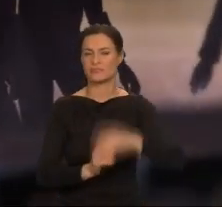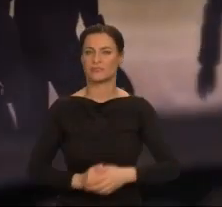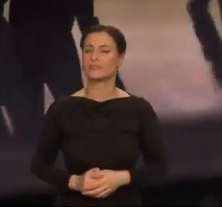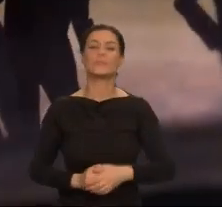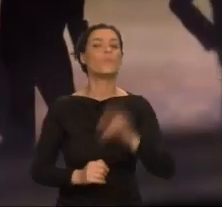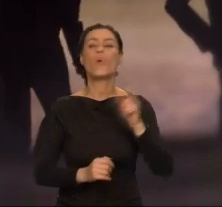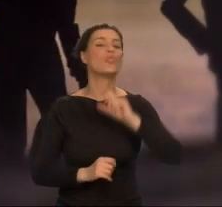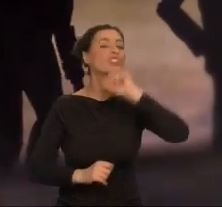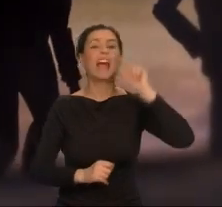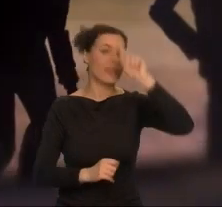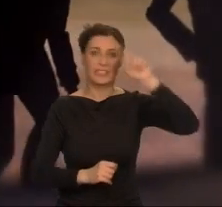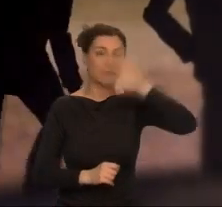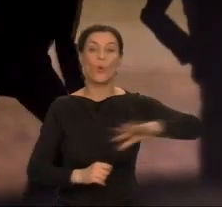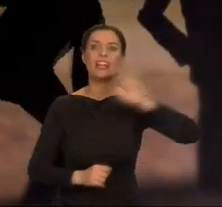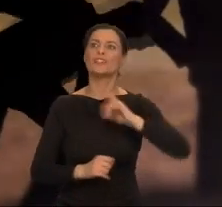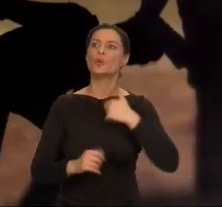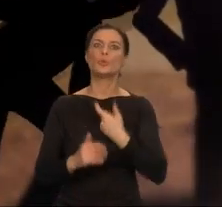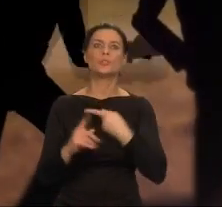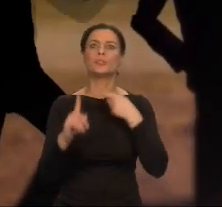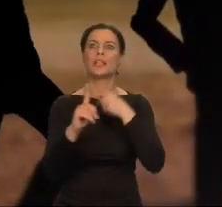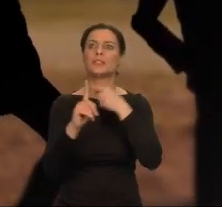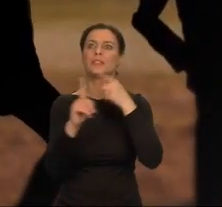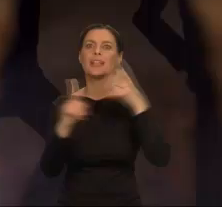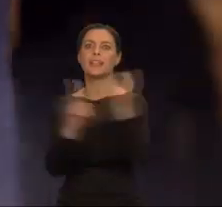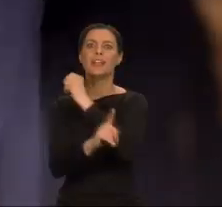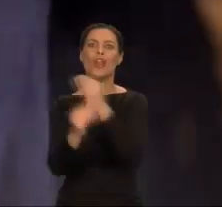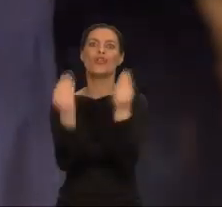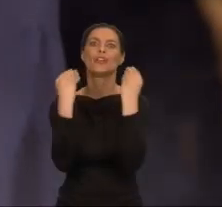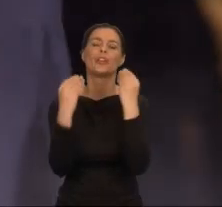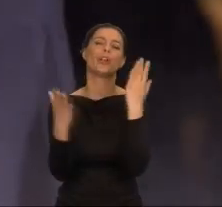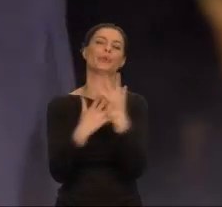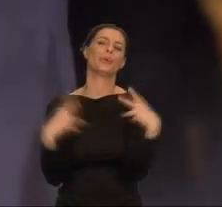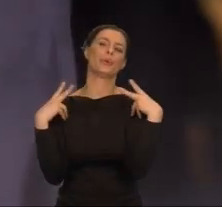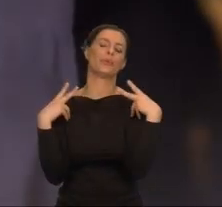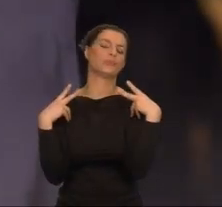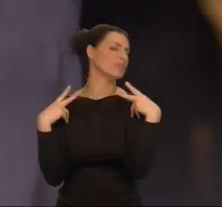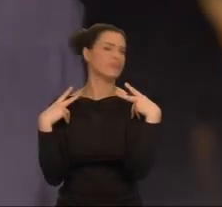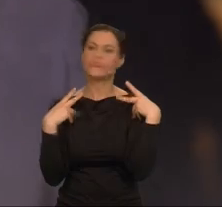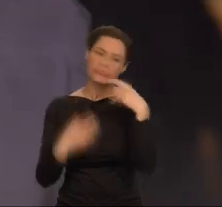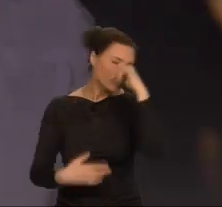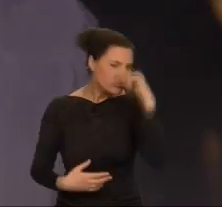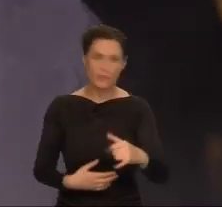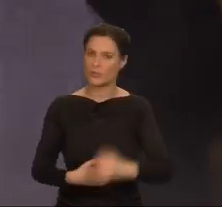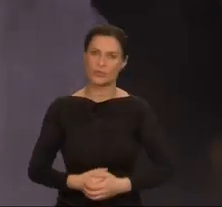Żadne społeczeństwo nie może osiągnąć doskonałości i spocząć na laurach. To tak nie działa.